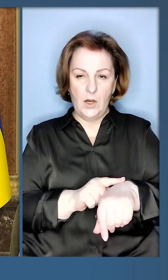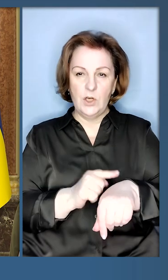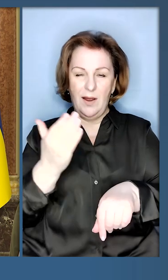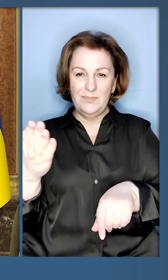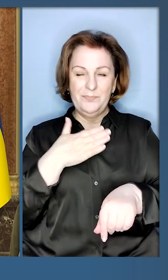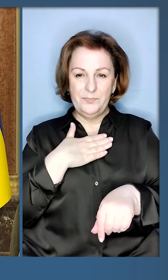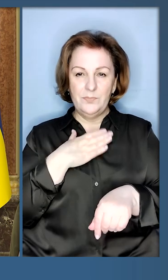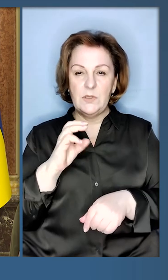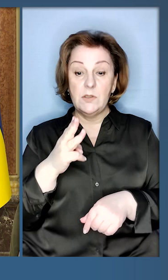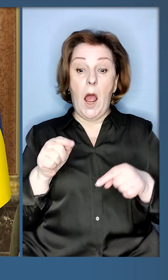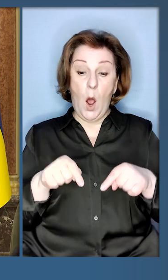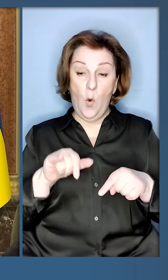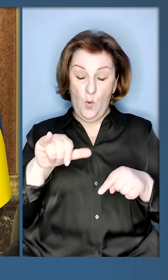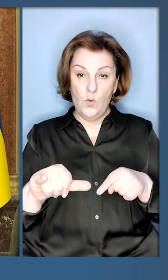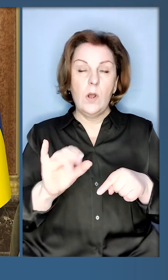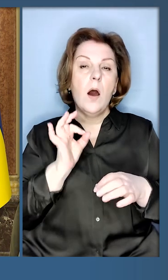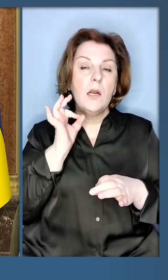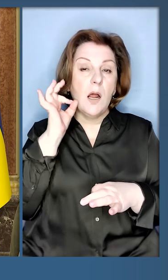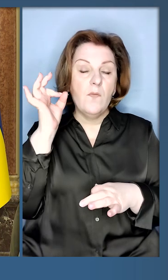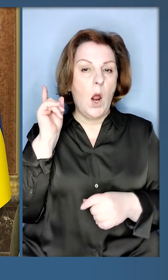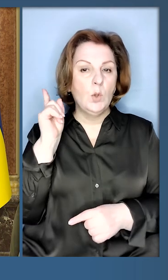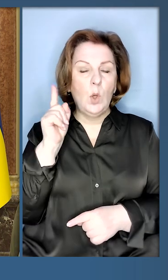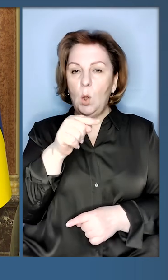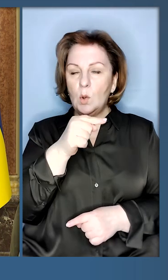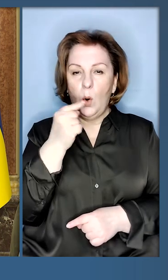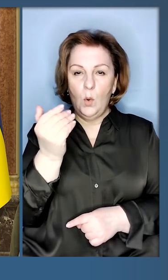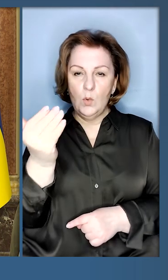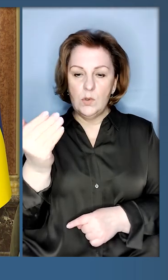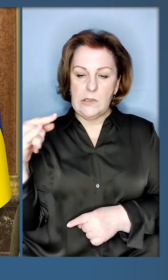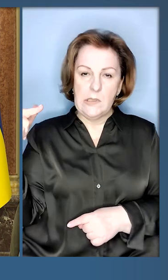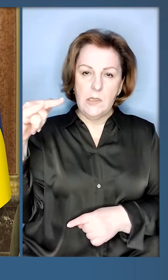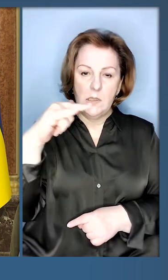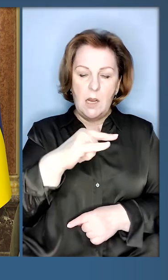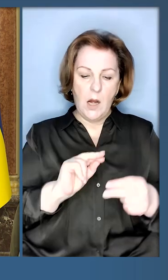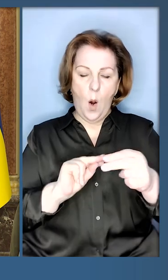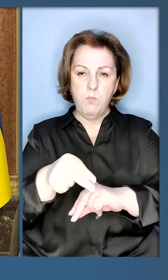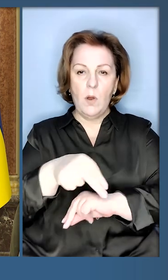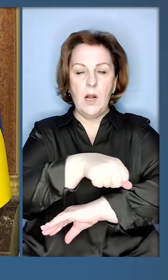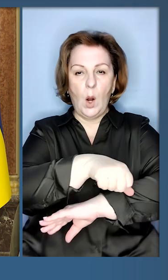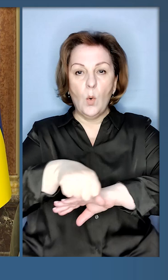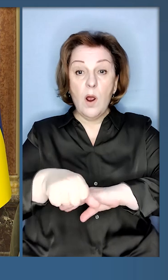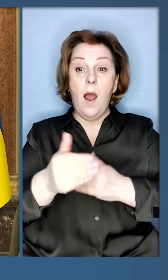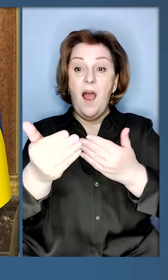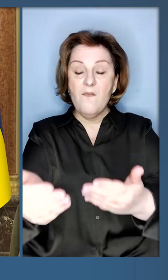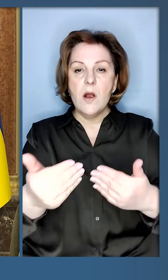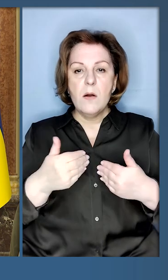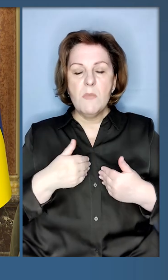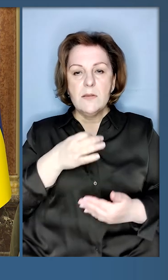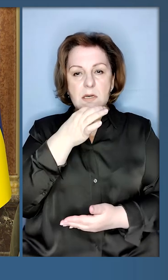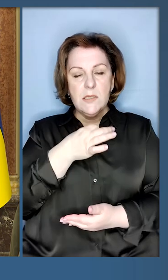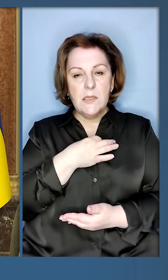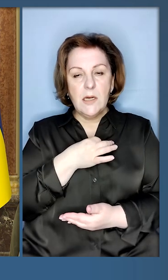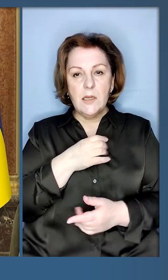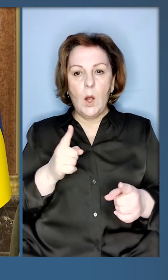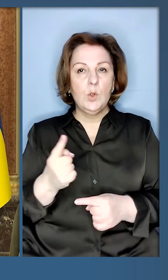Сполучених Штатів. І тут рано вранці. І тоді російські літаки перетнули кордон. А ви мені сказали,